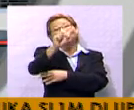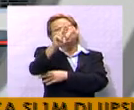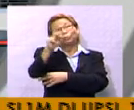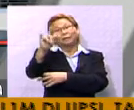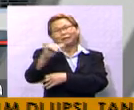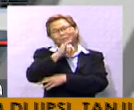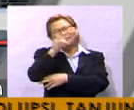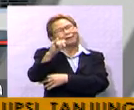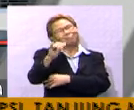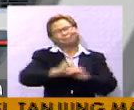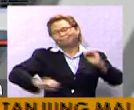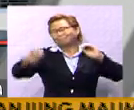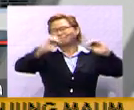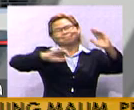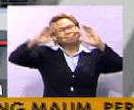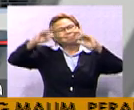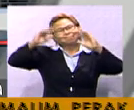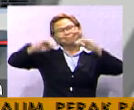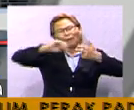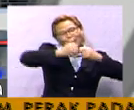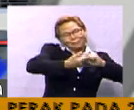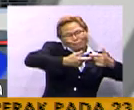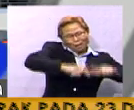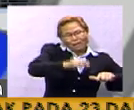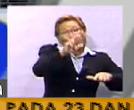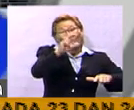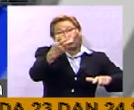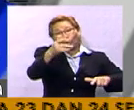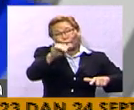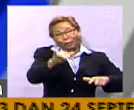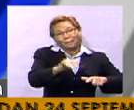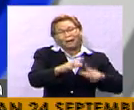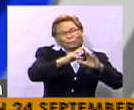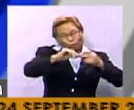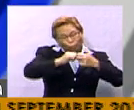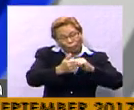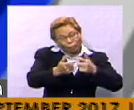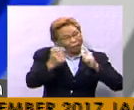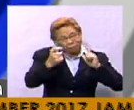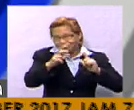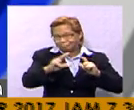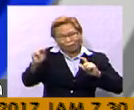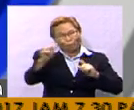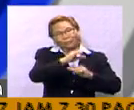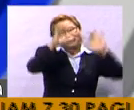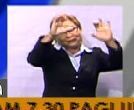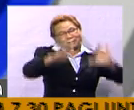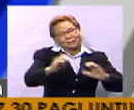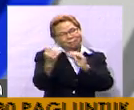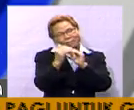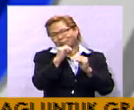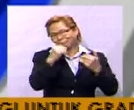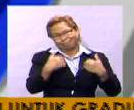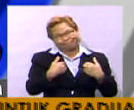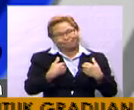tidak memberikan sebarang harapan bahawa krisis yang melanda etnik Rohinia akan ditangani dengan segera dan dengan cara sewajarnya.